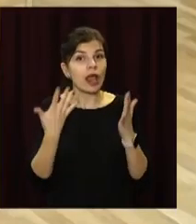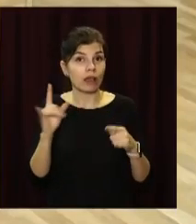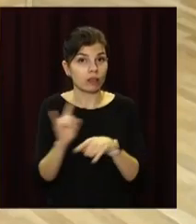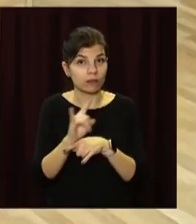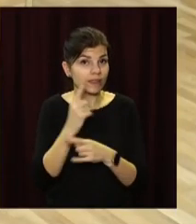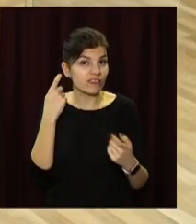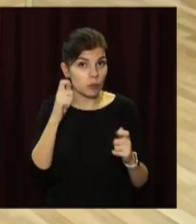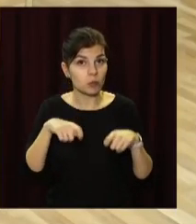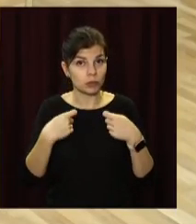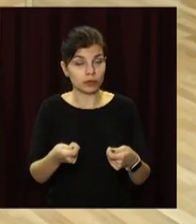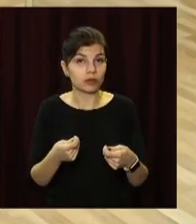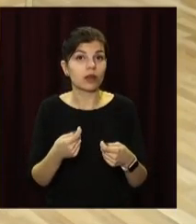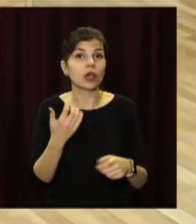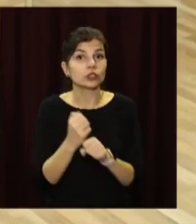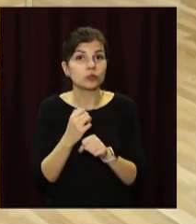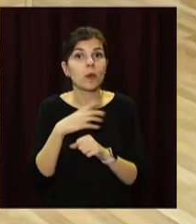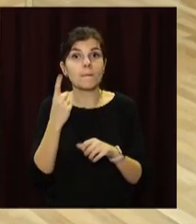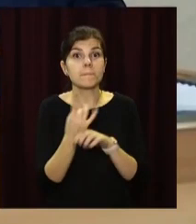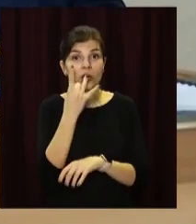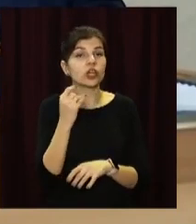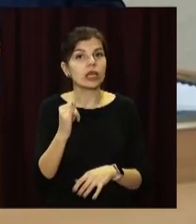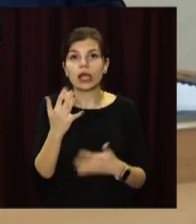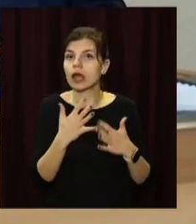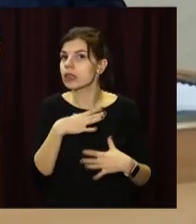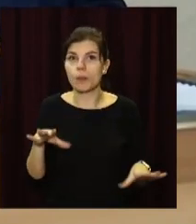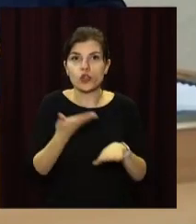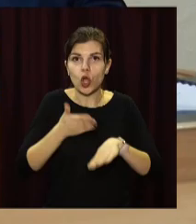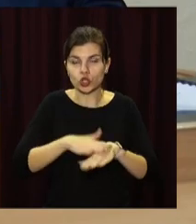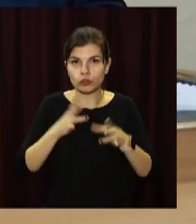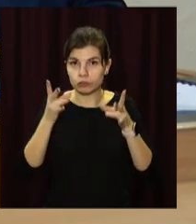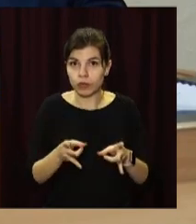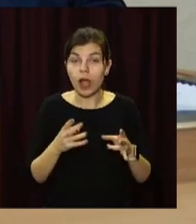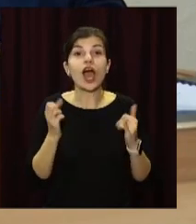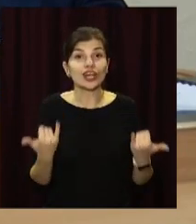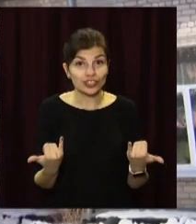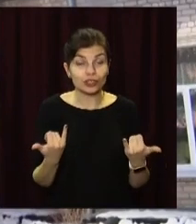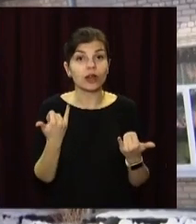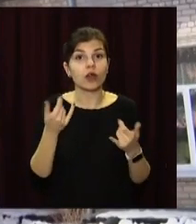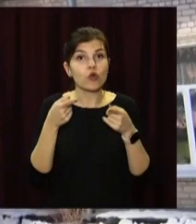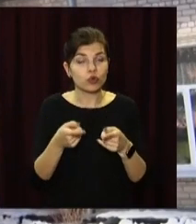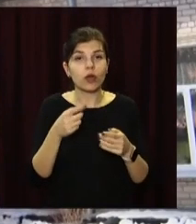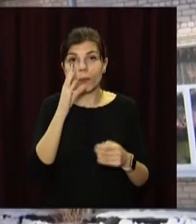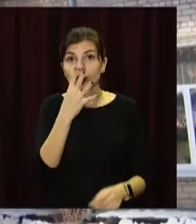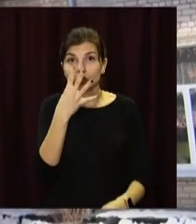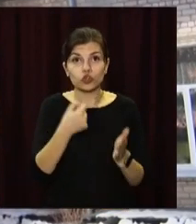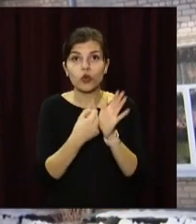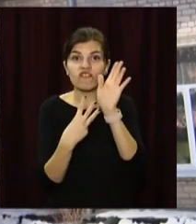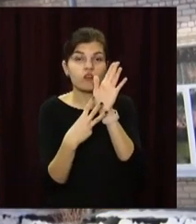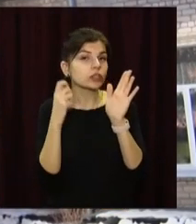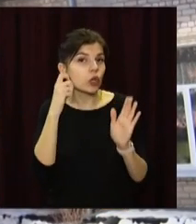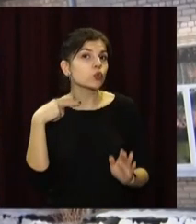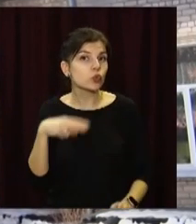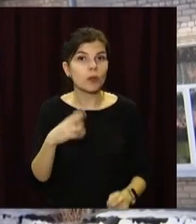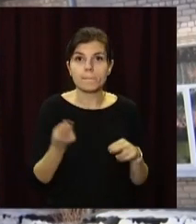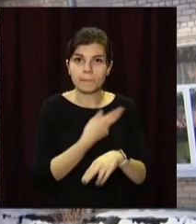повідомлення про мінування було зроблено вперше і немало тяжких наслідків. Нині жартівникам загрожуватиме від 4 до 8 років тюрми